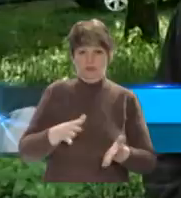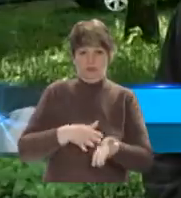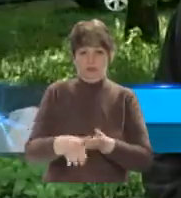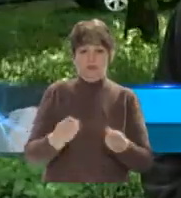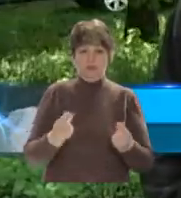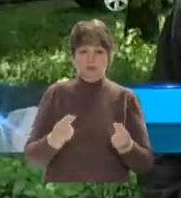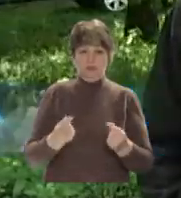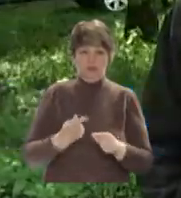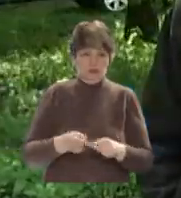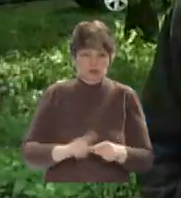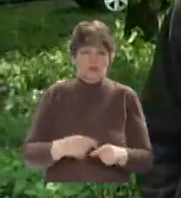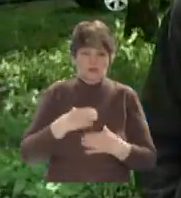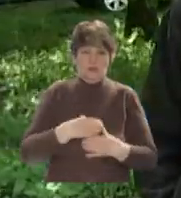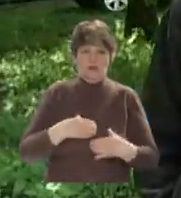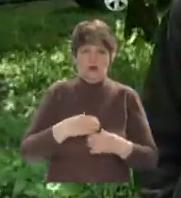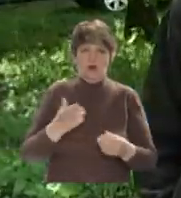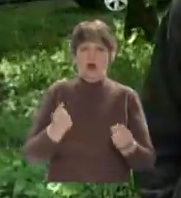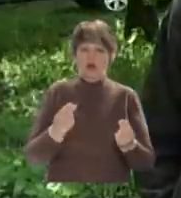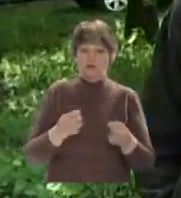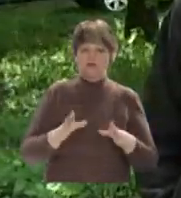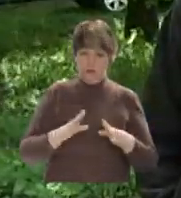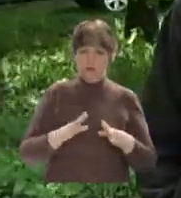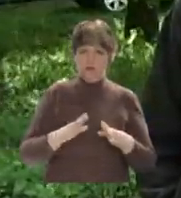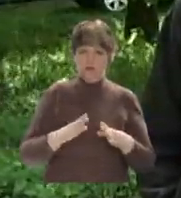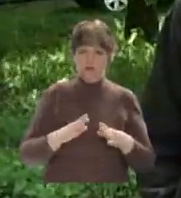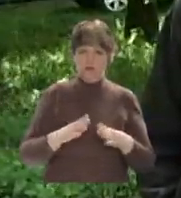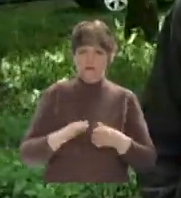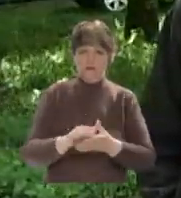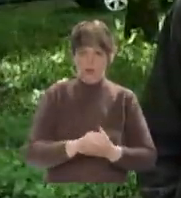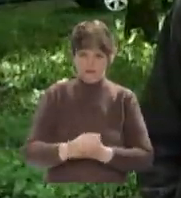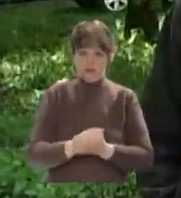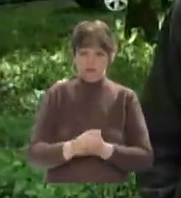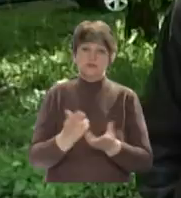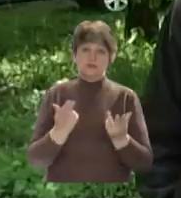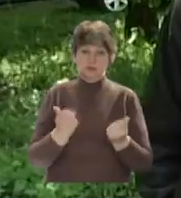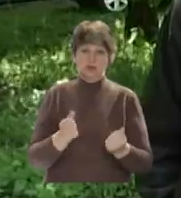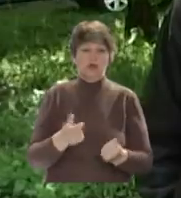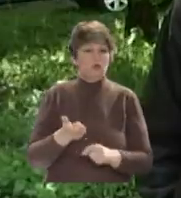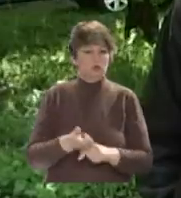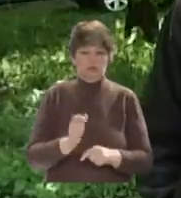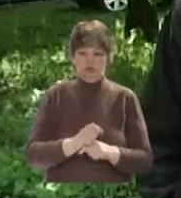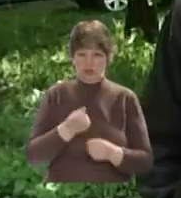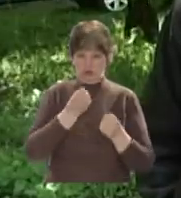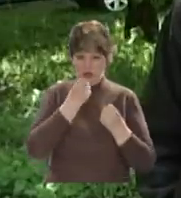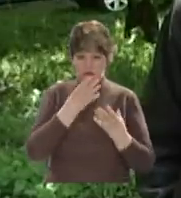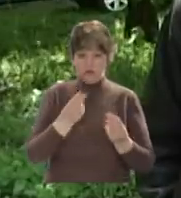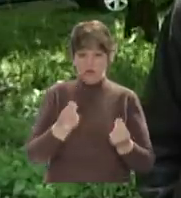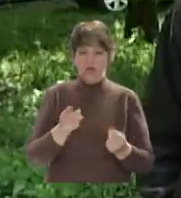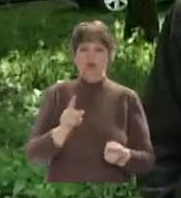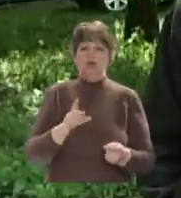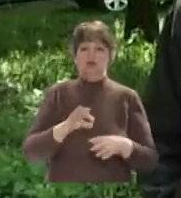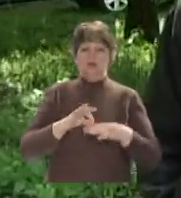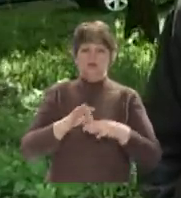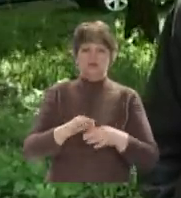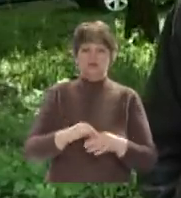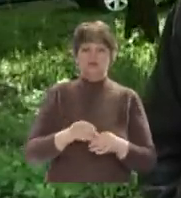витратив. Це саме-саме. А гроші були? У товаристві? Так, дуже хороші гроші. Для того,